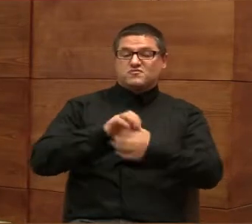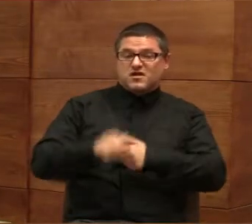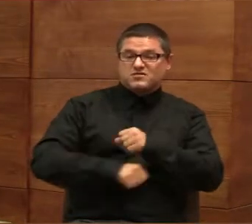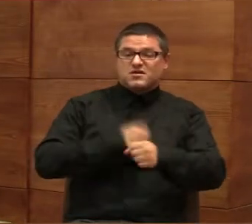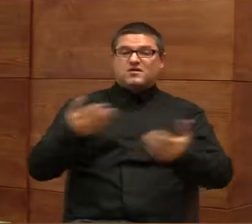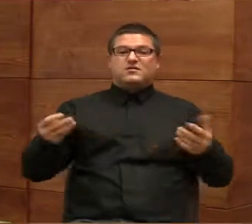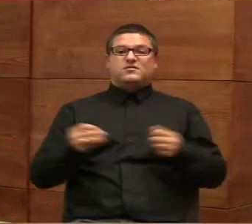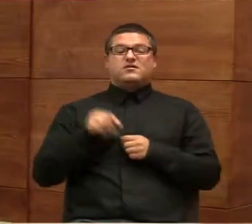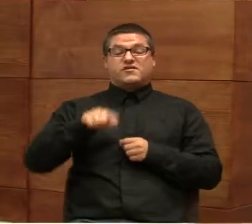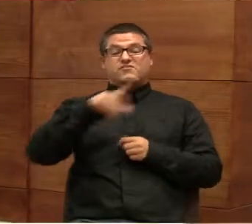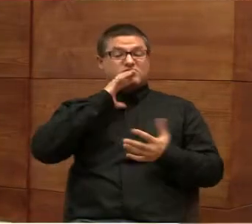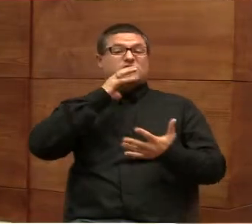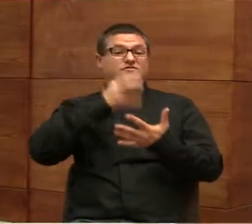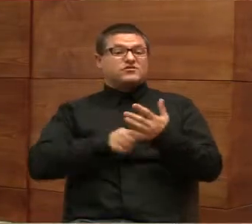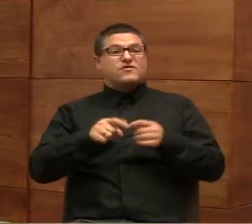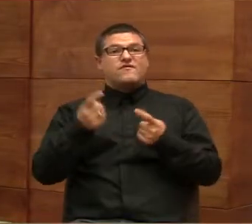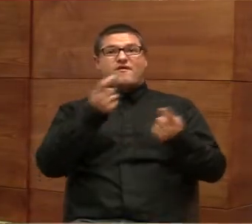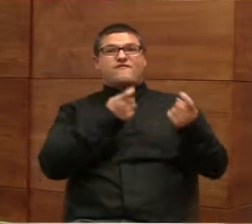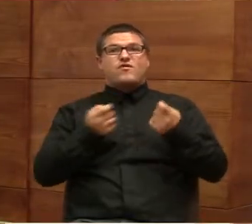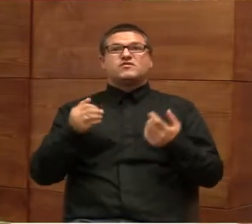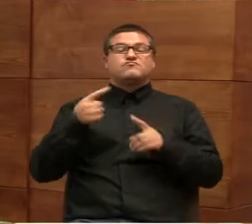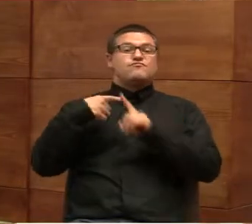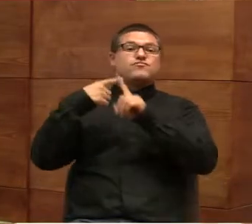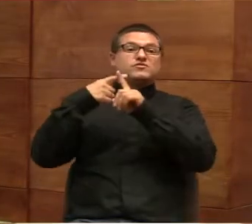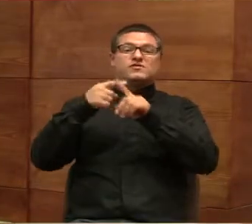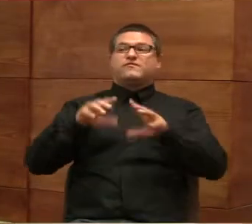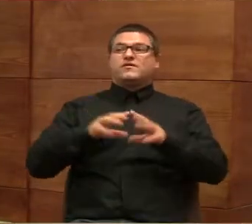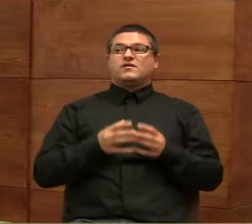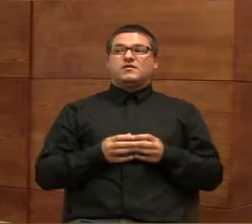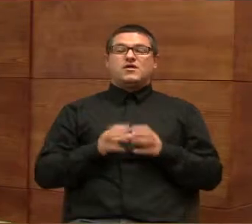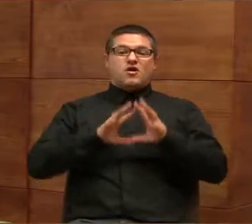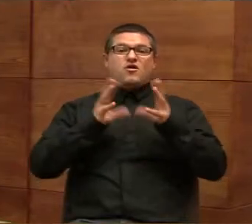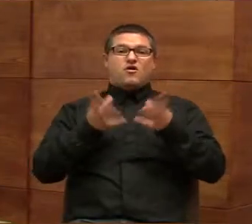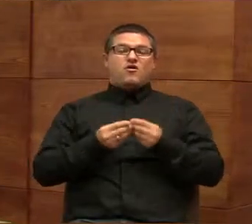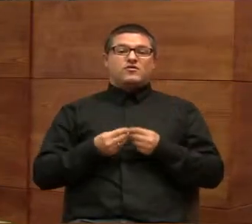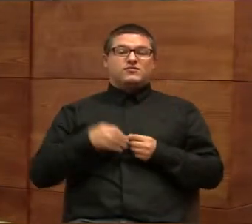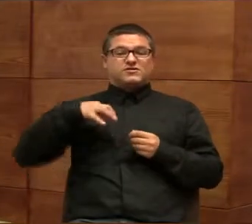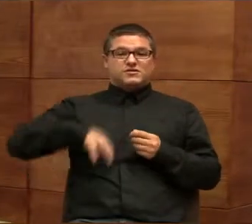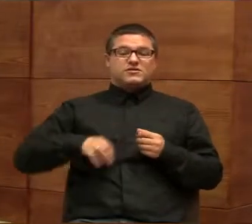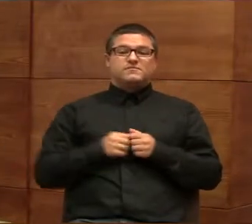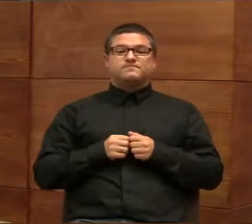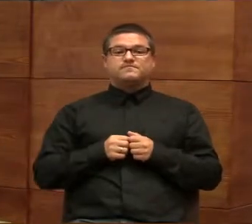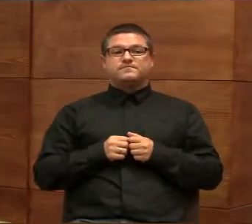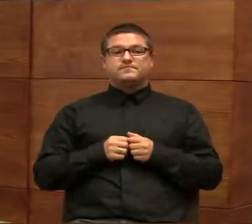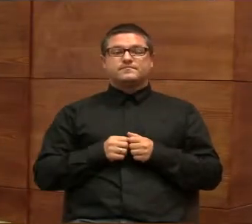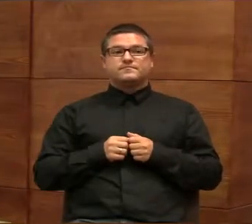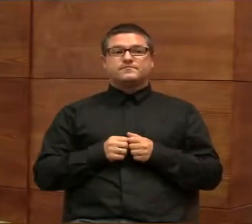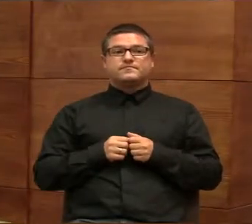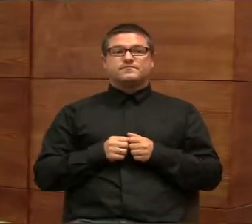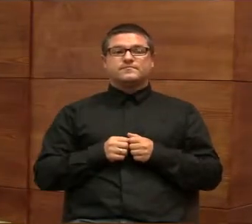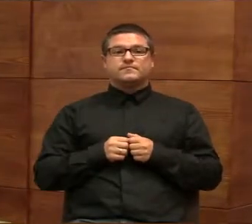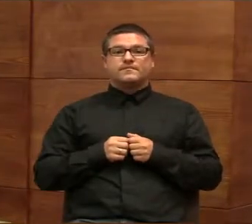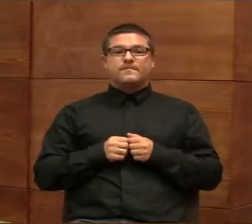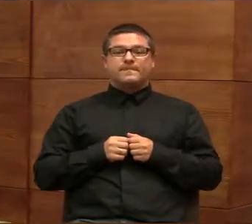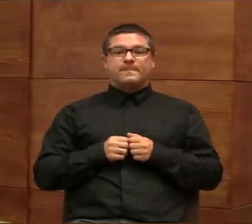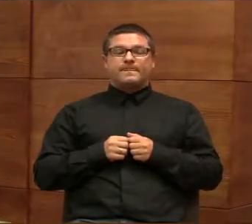uzyskać i wywołać pewien pozytywny rezultat. Bardzo dziękuję i mam do rekomendacji. Kropka